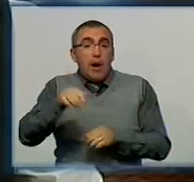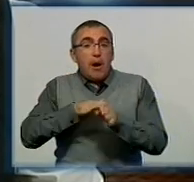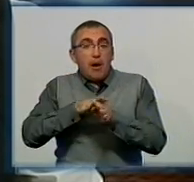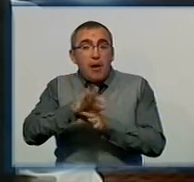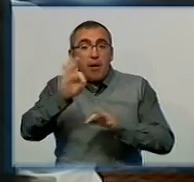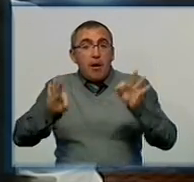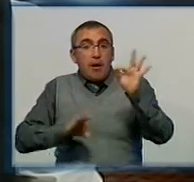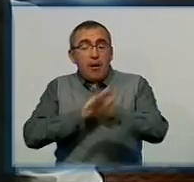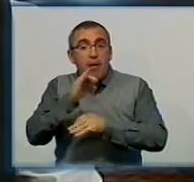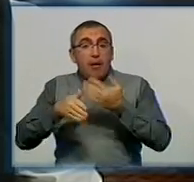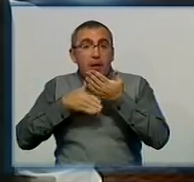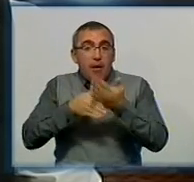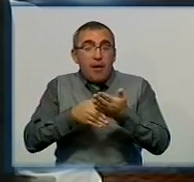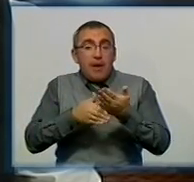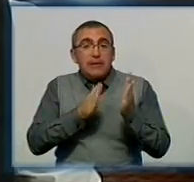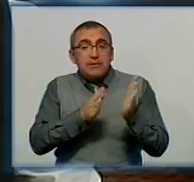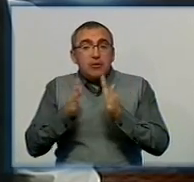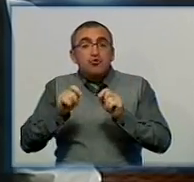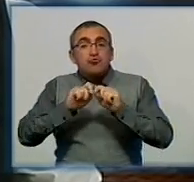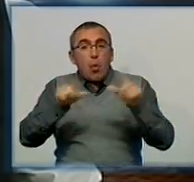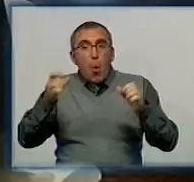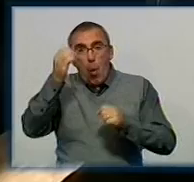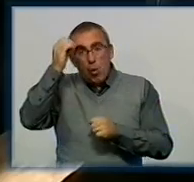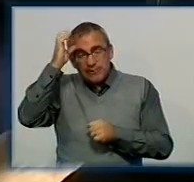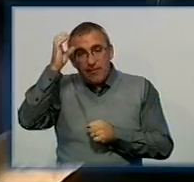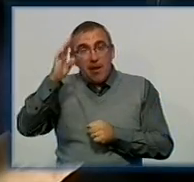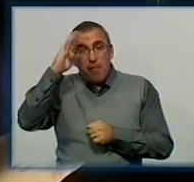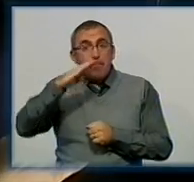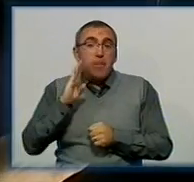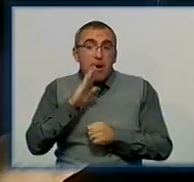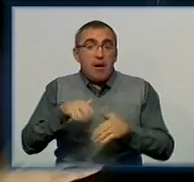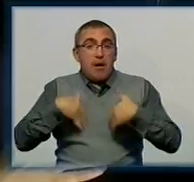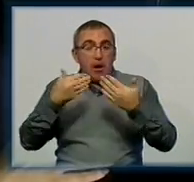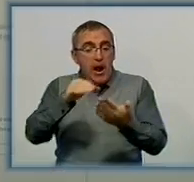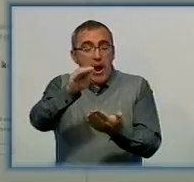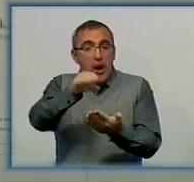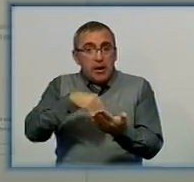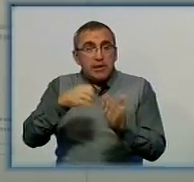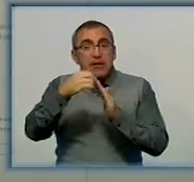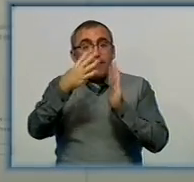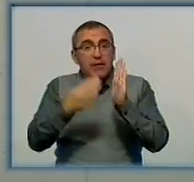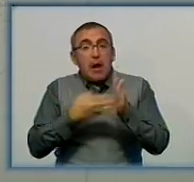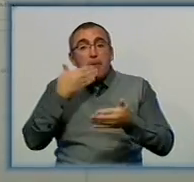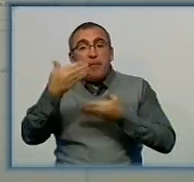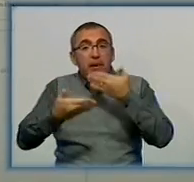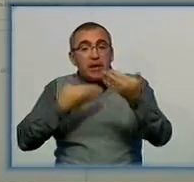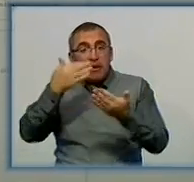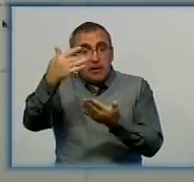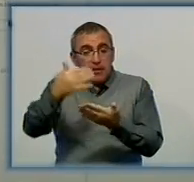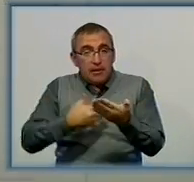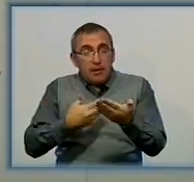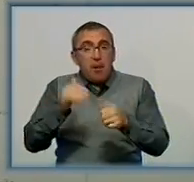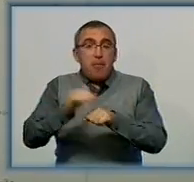проєкт сприяння реформам в системі шкільної освіти. Батькам пропонується заповнити анкету з 19 питань, які стосуються